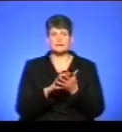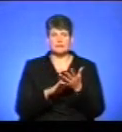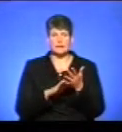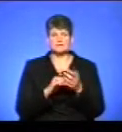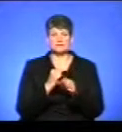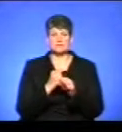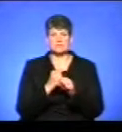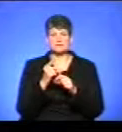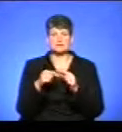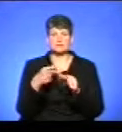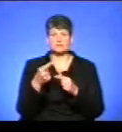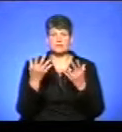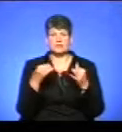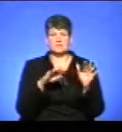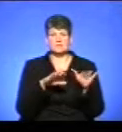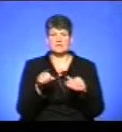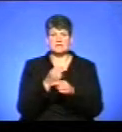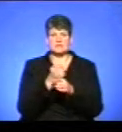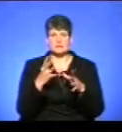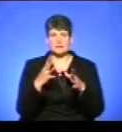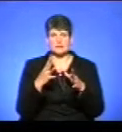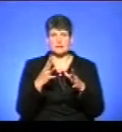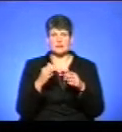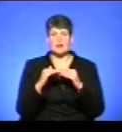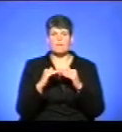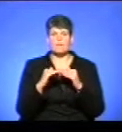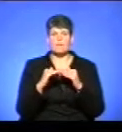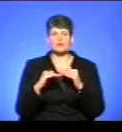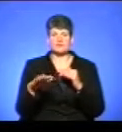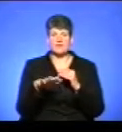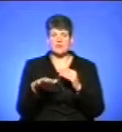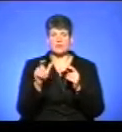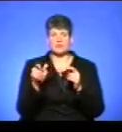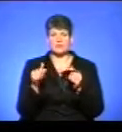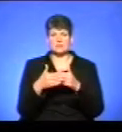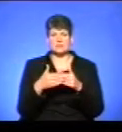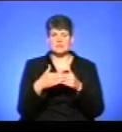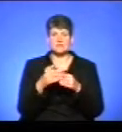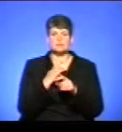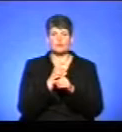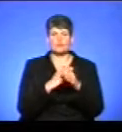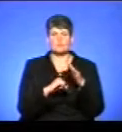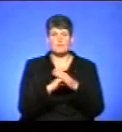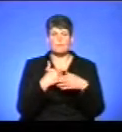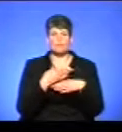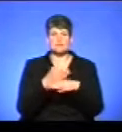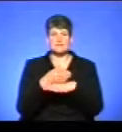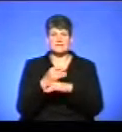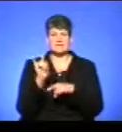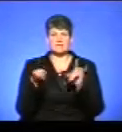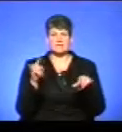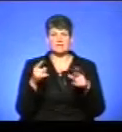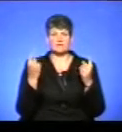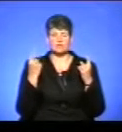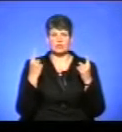зроблені наступного дня після вибуху. На подвір'ї людей, які живуть близько до спиртової бази, потріскані вікна від високої